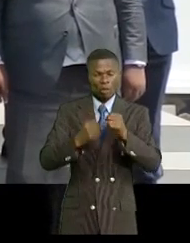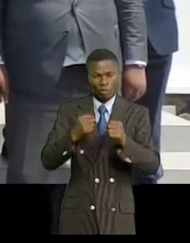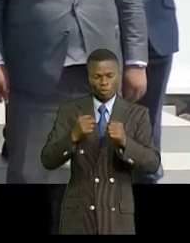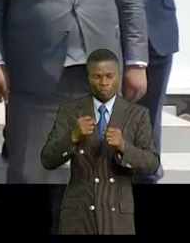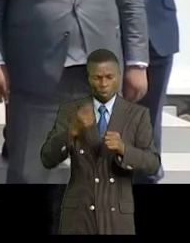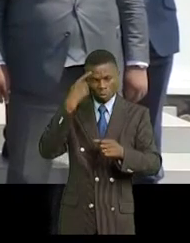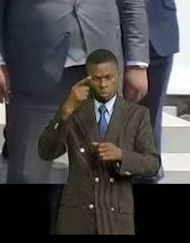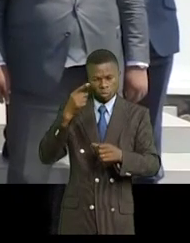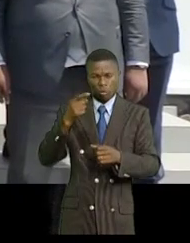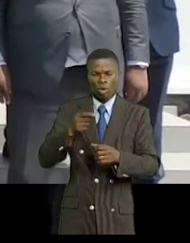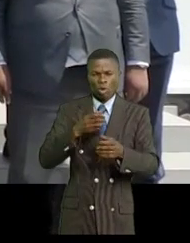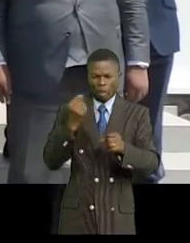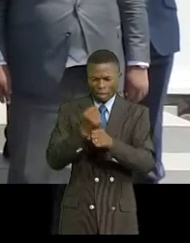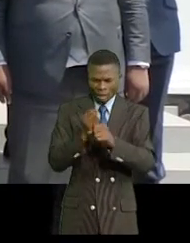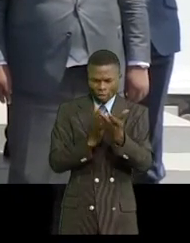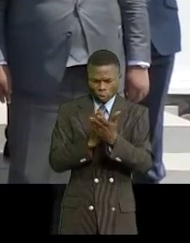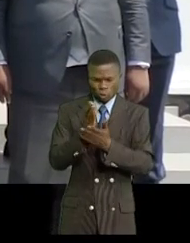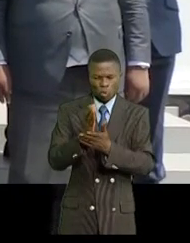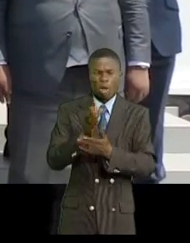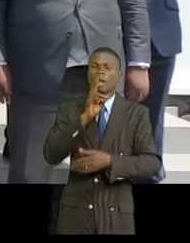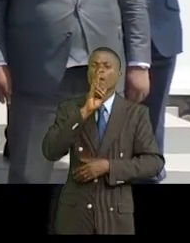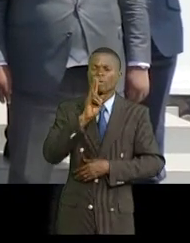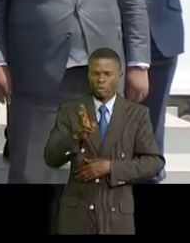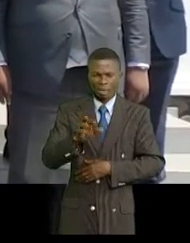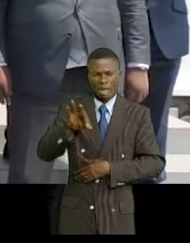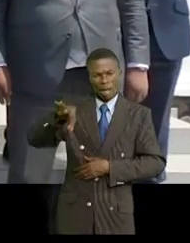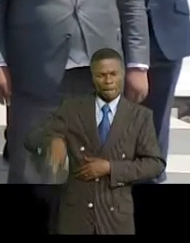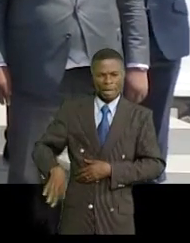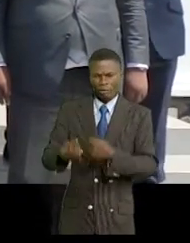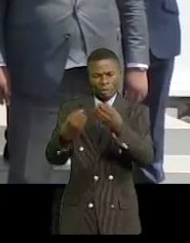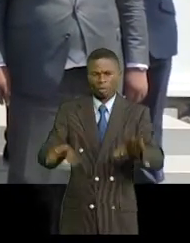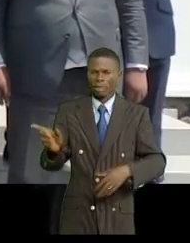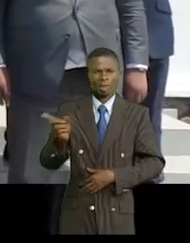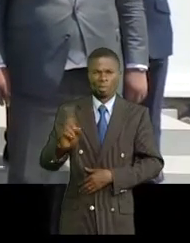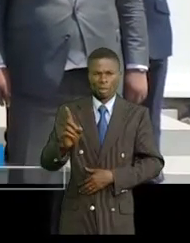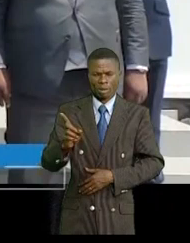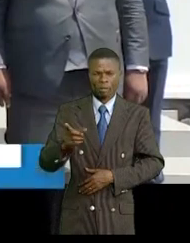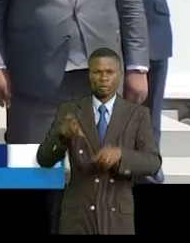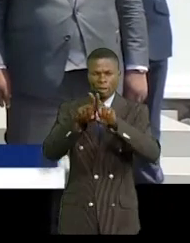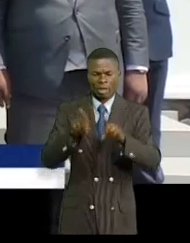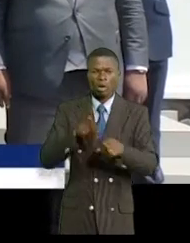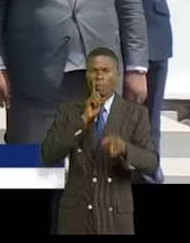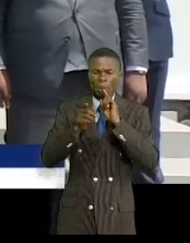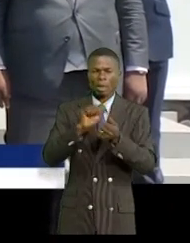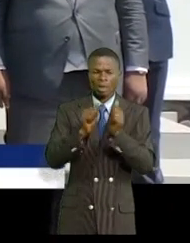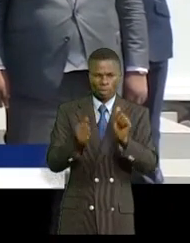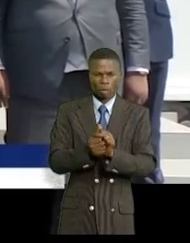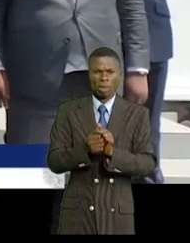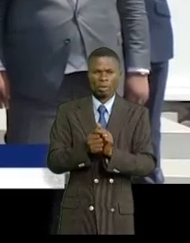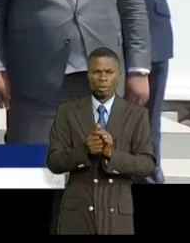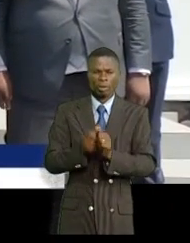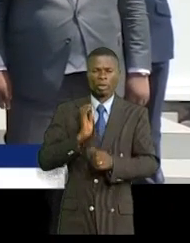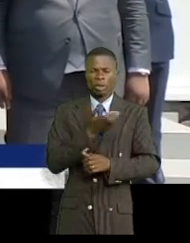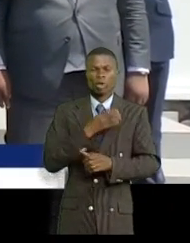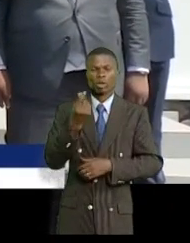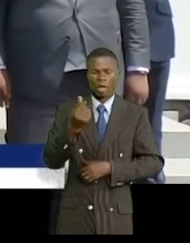manière à retracer les manques à gagner pour notre pays. Nous avons également parlé de la situation de